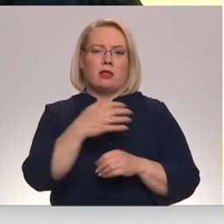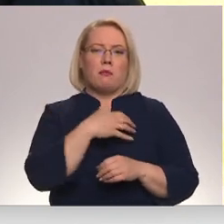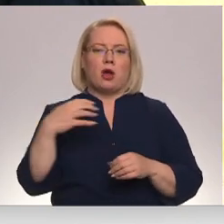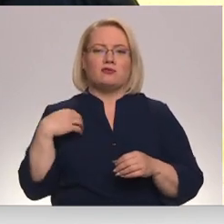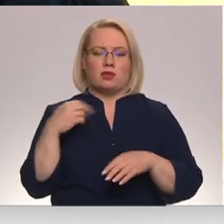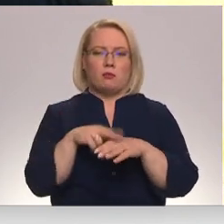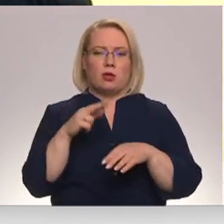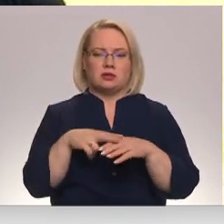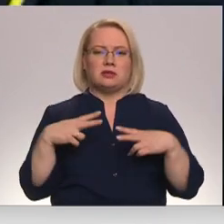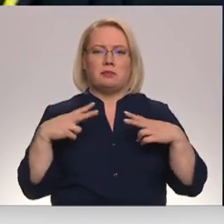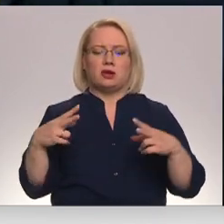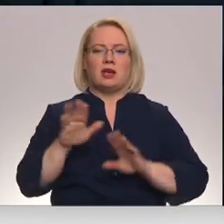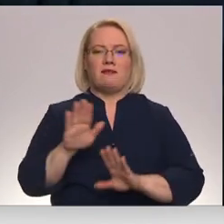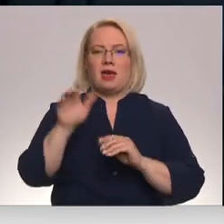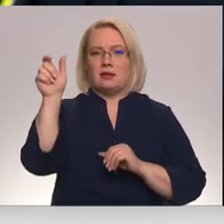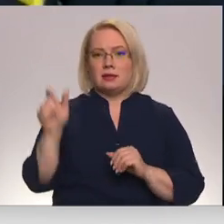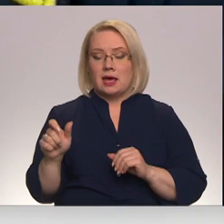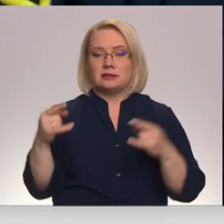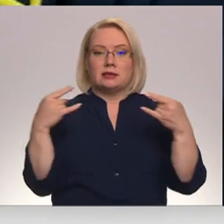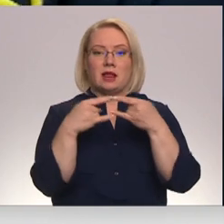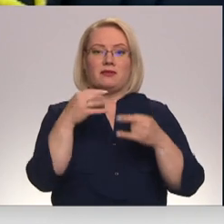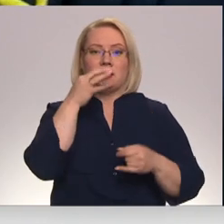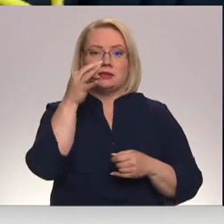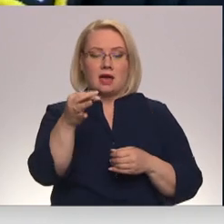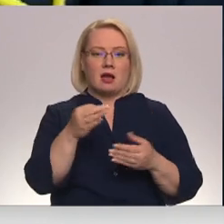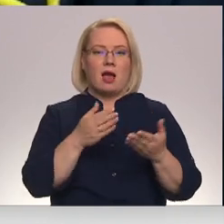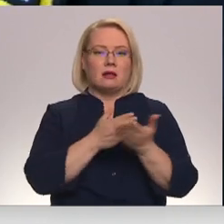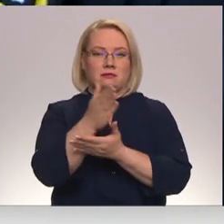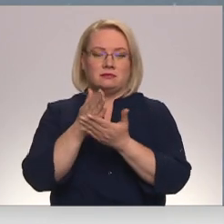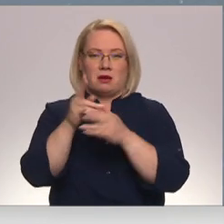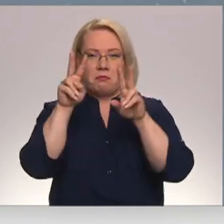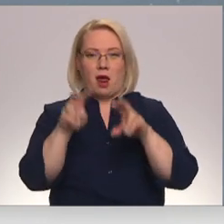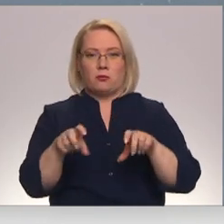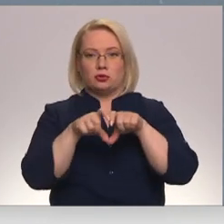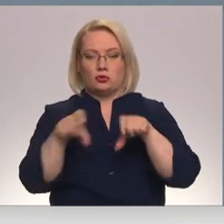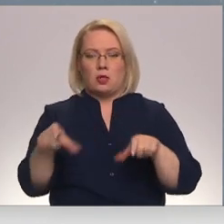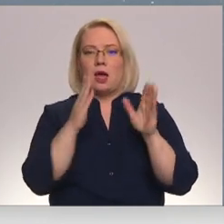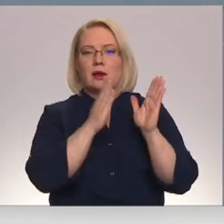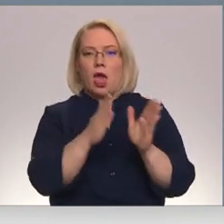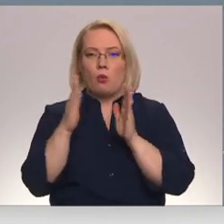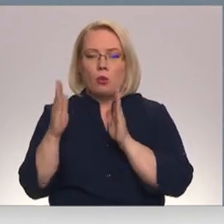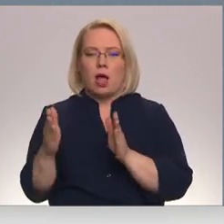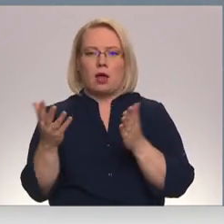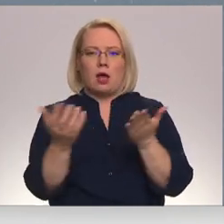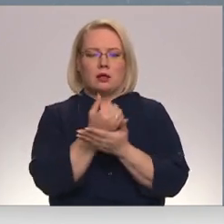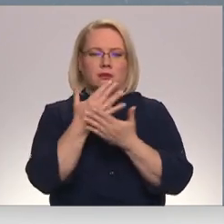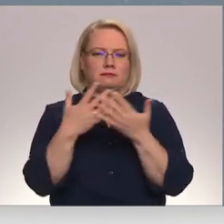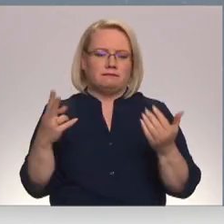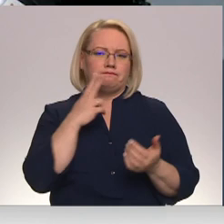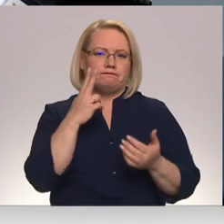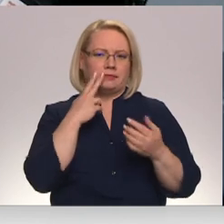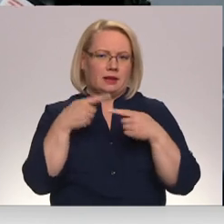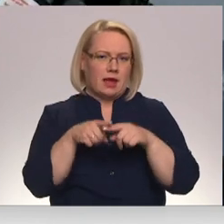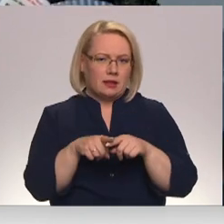priekšnieka vietnieks Jānis Kaibe, RTV stāstam, dodoties pārbaudēs uz skolām, regulāri nākas izņemta dažādas smēķiešanas